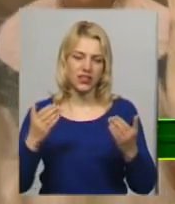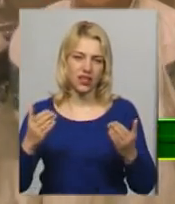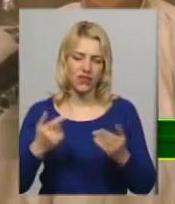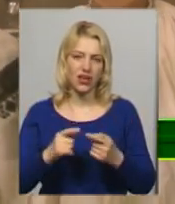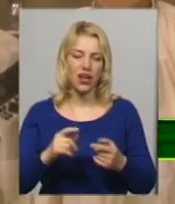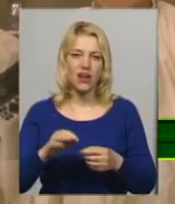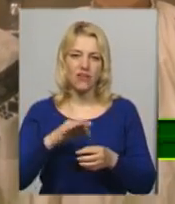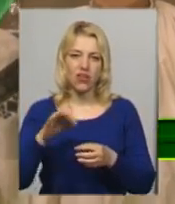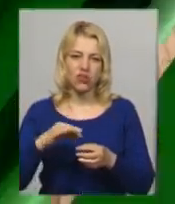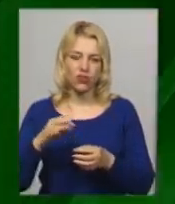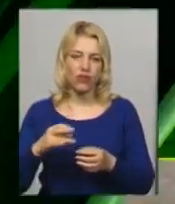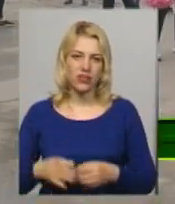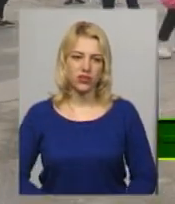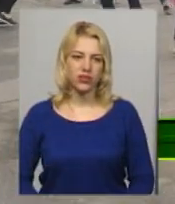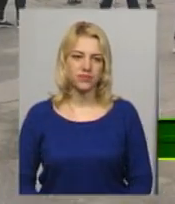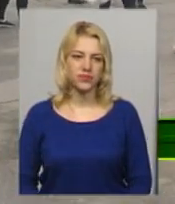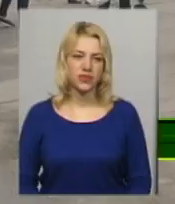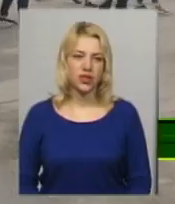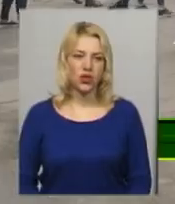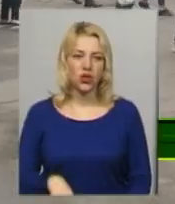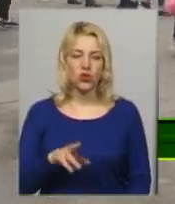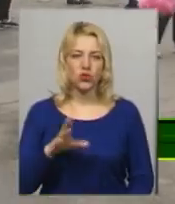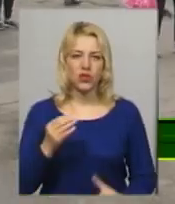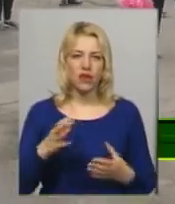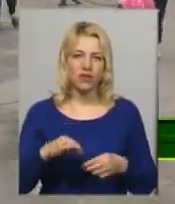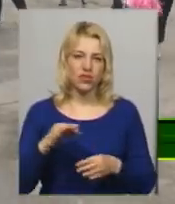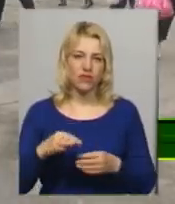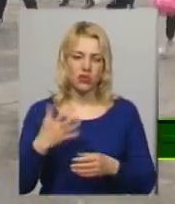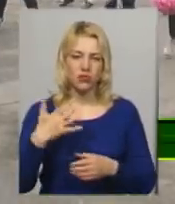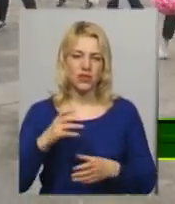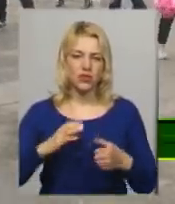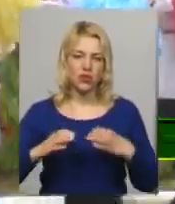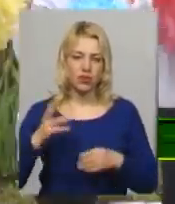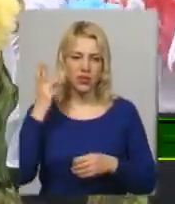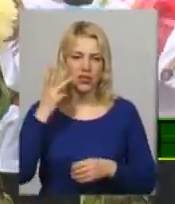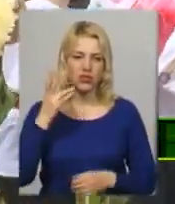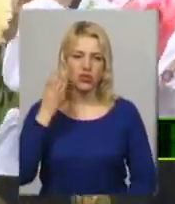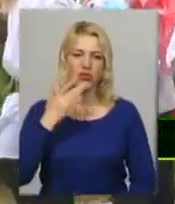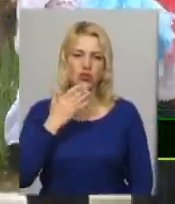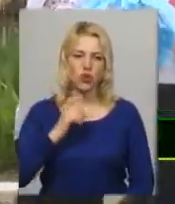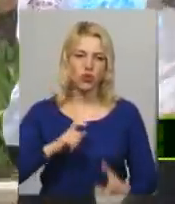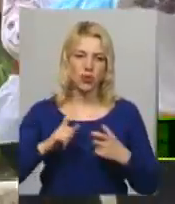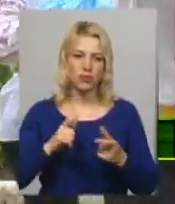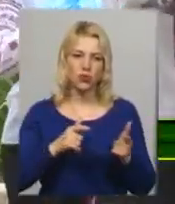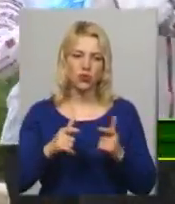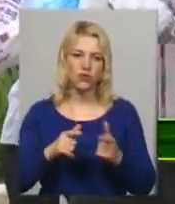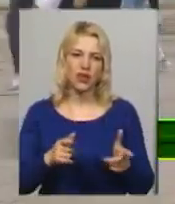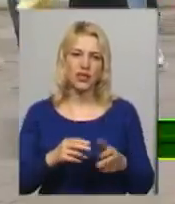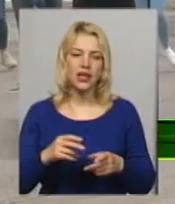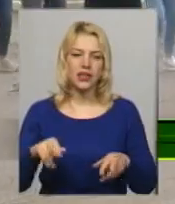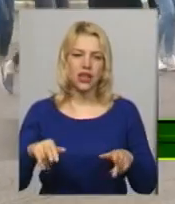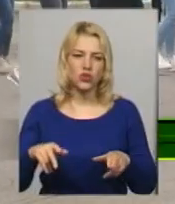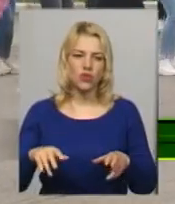Світлани Делікатної. До Дня вишиванки 50 студентів Хмельницького національного університету підготували танцювальний